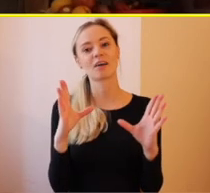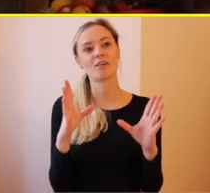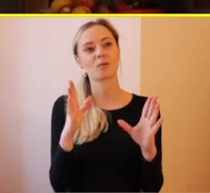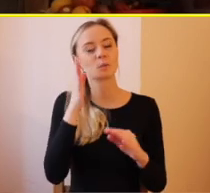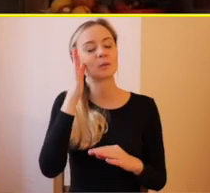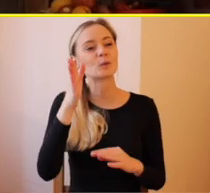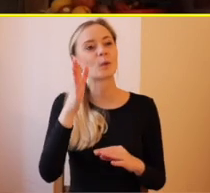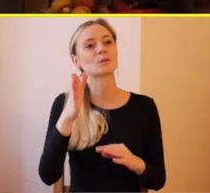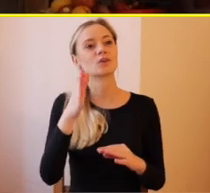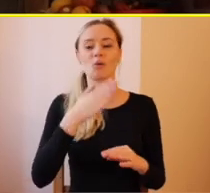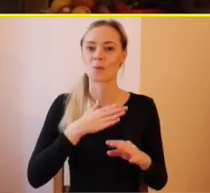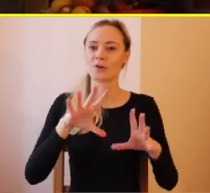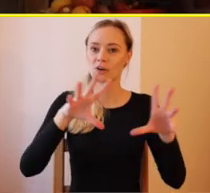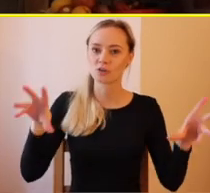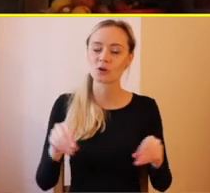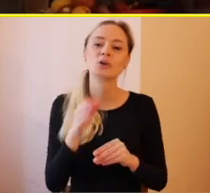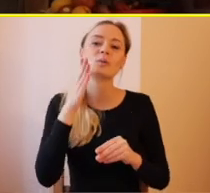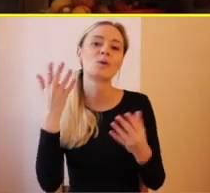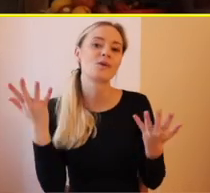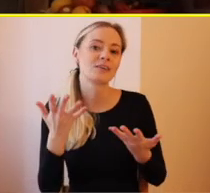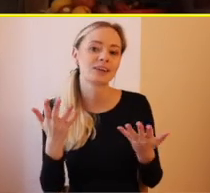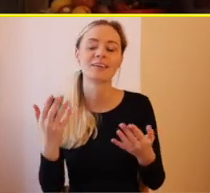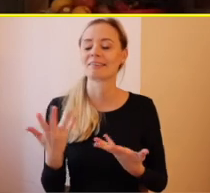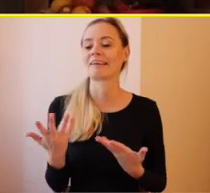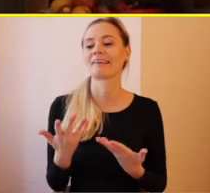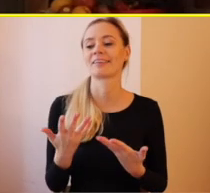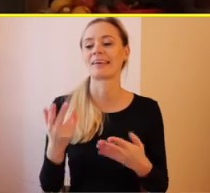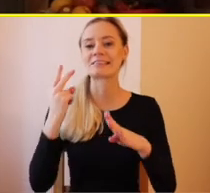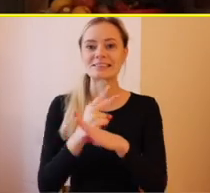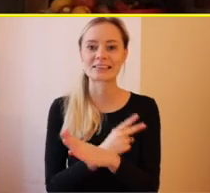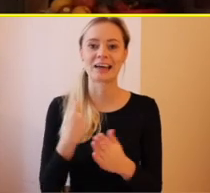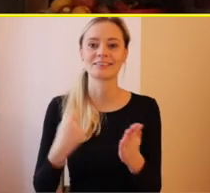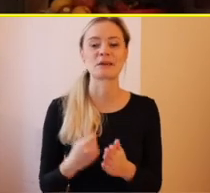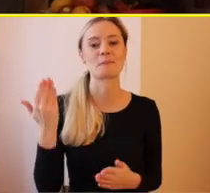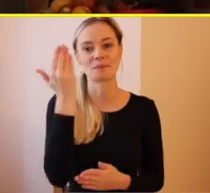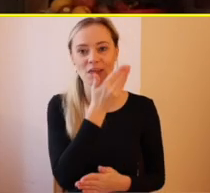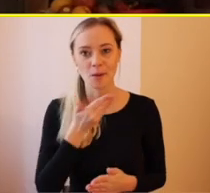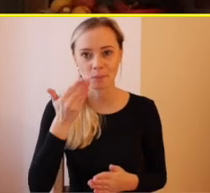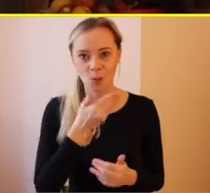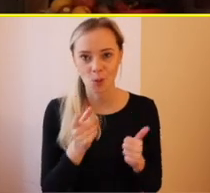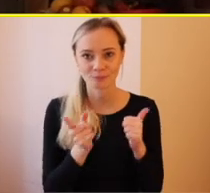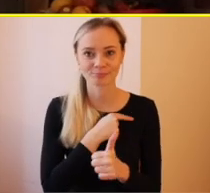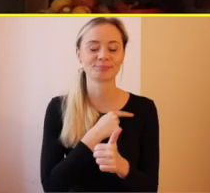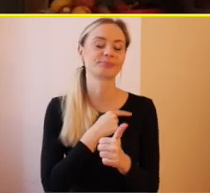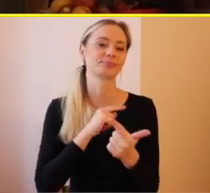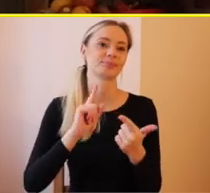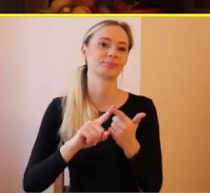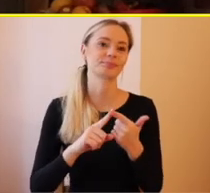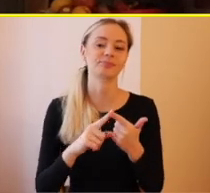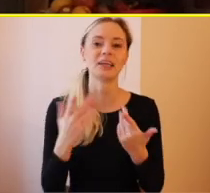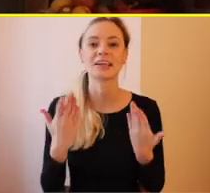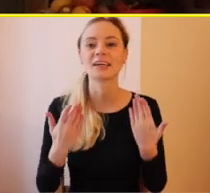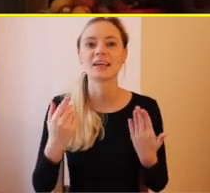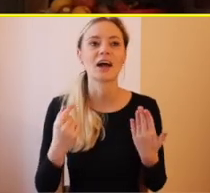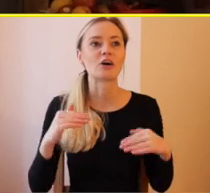si viem predstaviť svoj život so svojou rodinou, je niekde, kde je teplo. Niekde, kde je